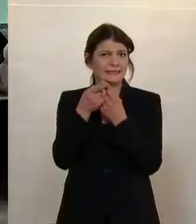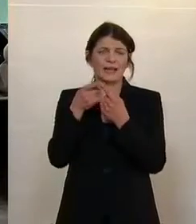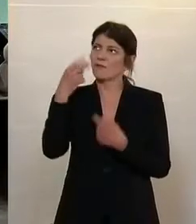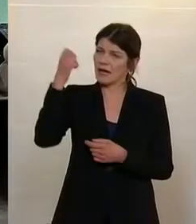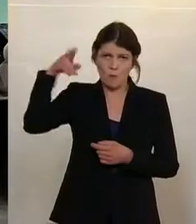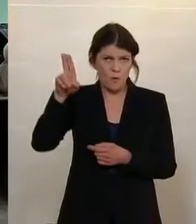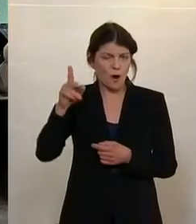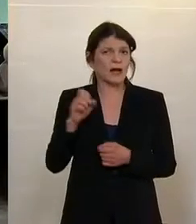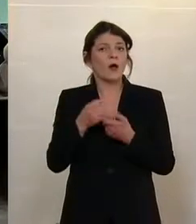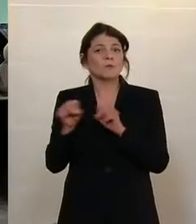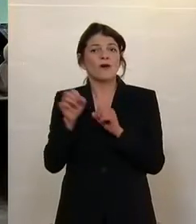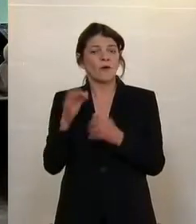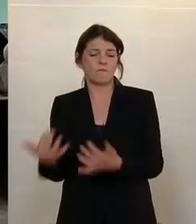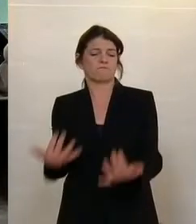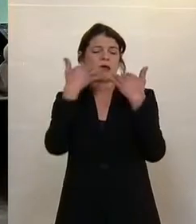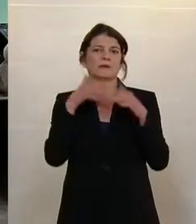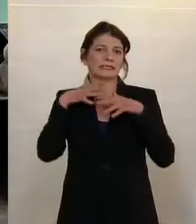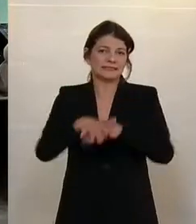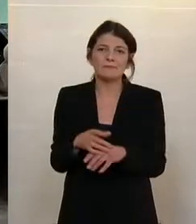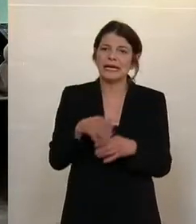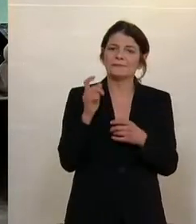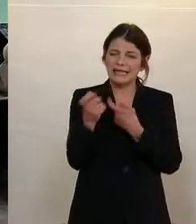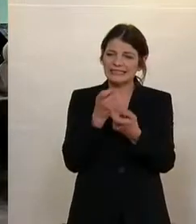für Bauten und Wohnen keine Mehrheit gefunden.